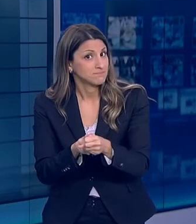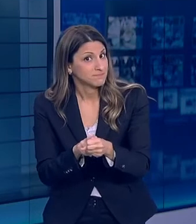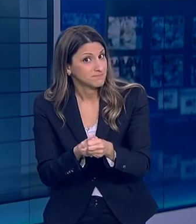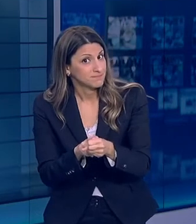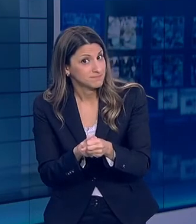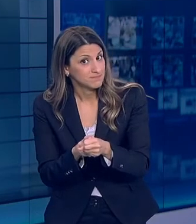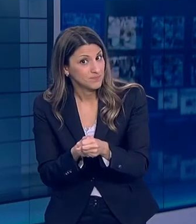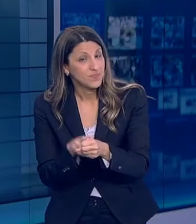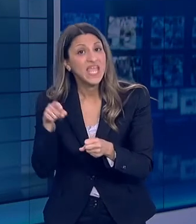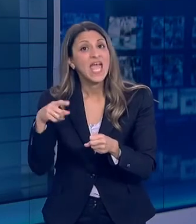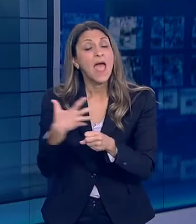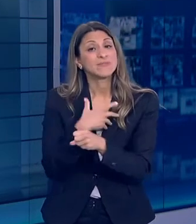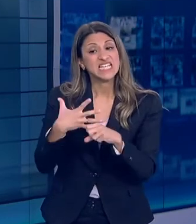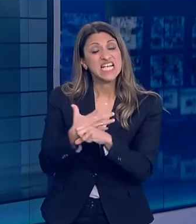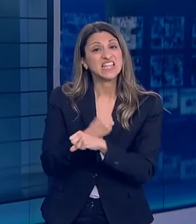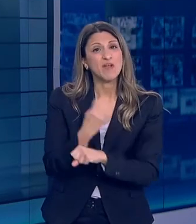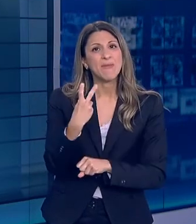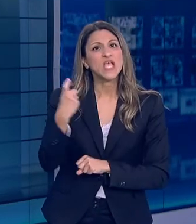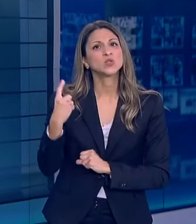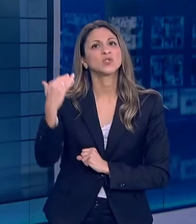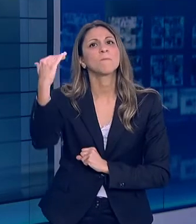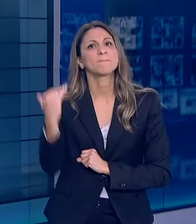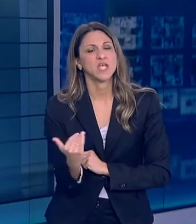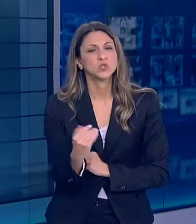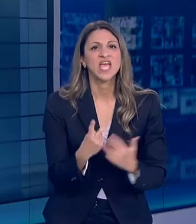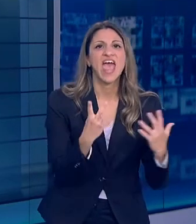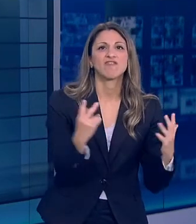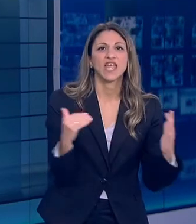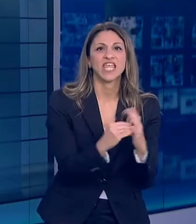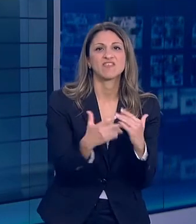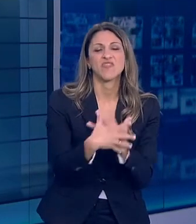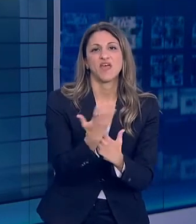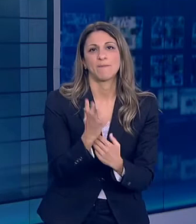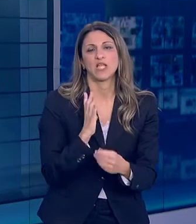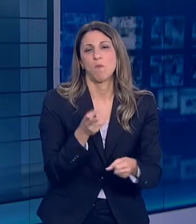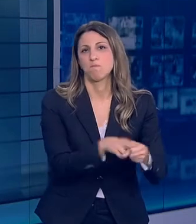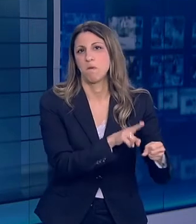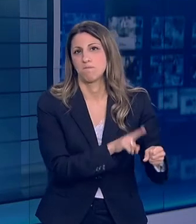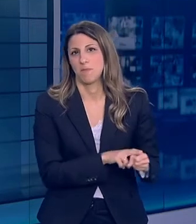Ενώ με μια μείωση των επαφών κατά 20% θα ήταν 7.015 θάνατοι